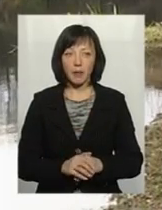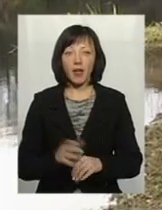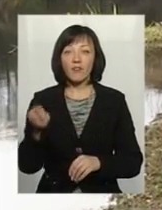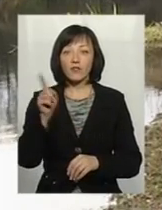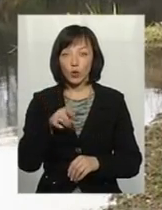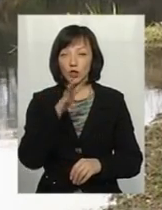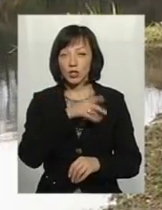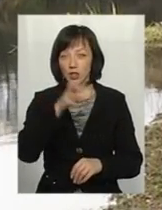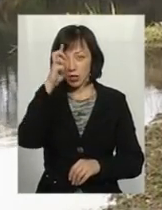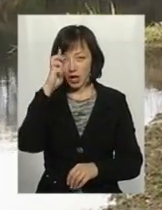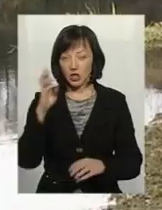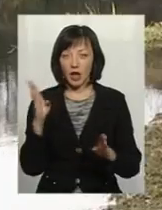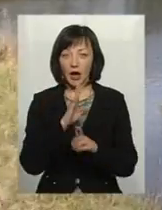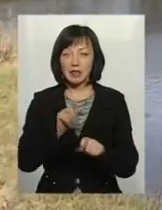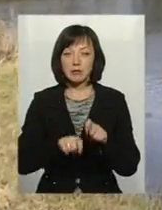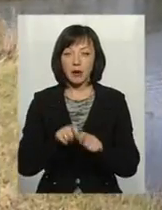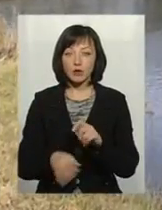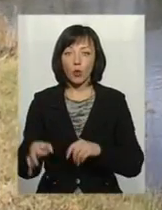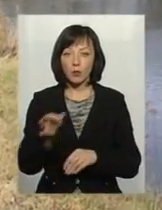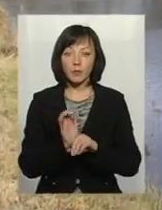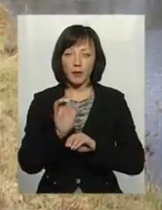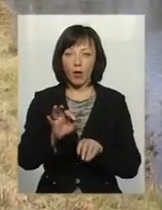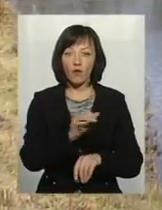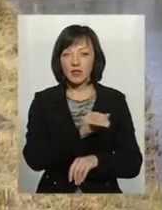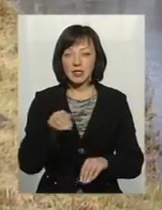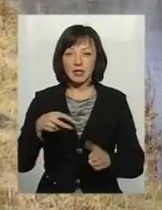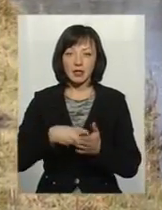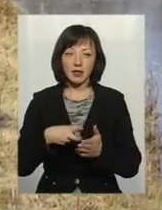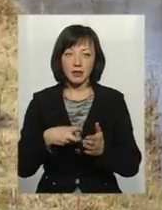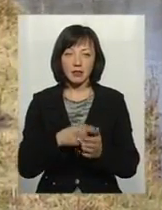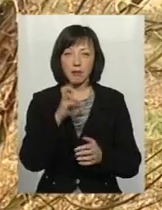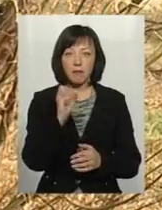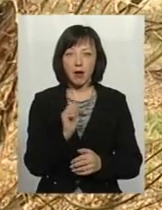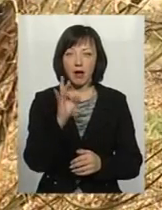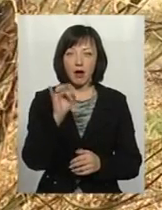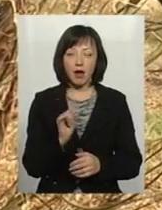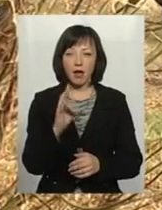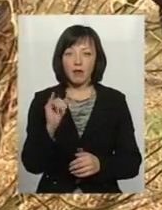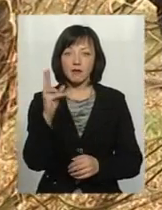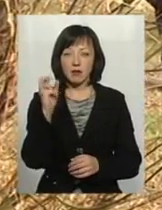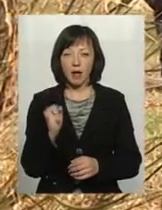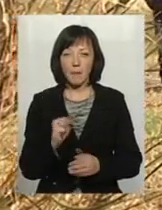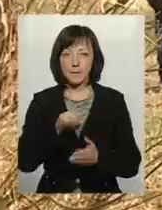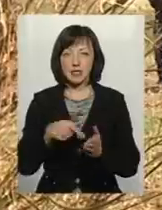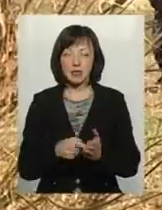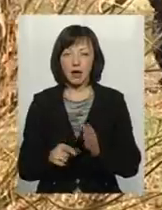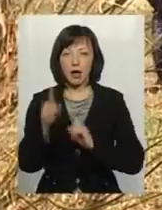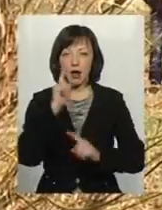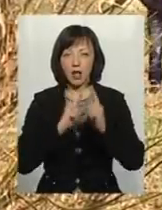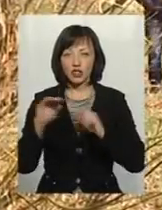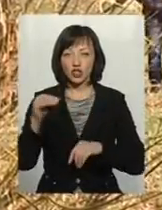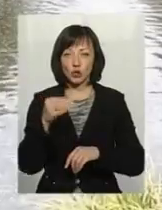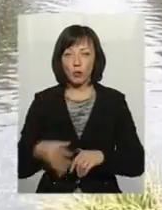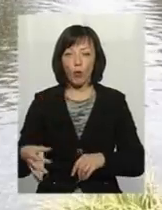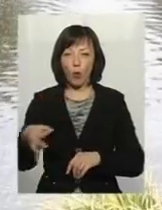Держекоінспекцію Хмельницької області надійшов офіційний лист, в якому Баранівська міська рада Житомирської області стурбована